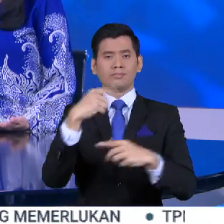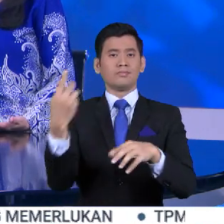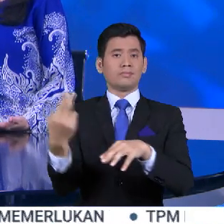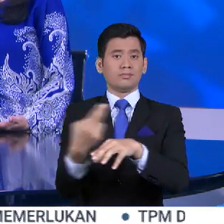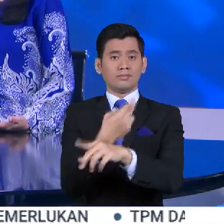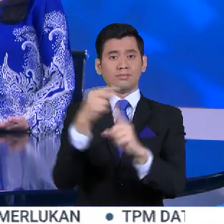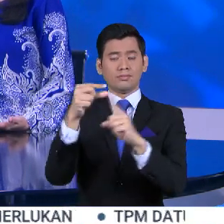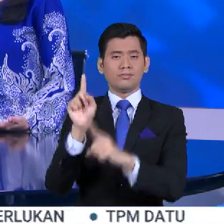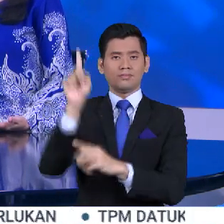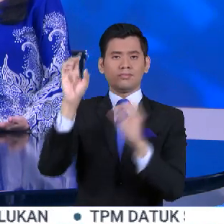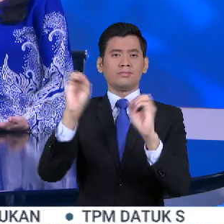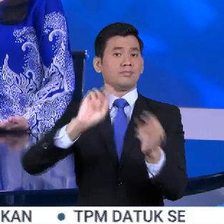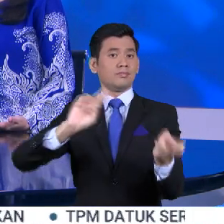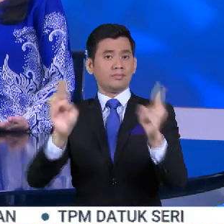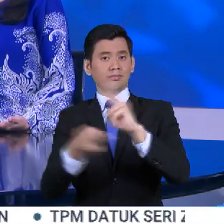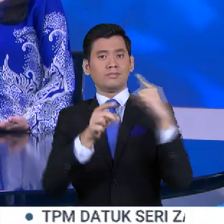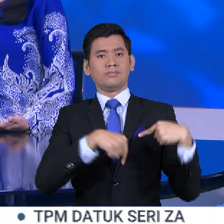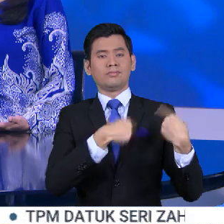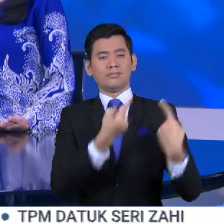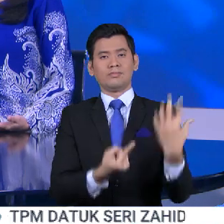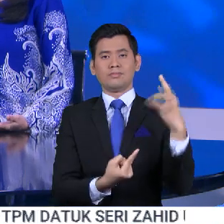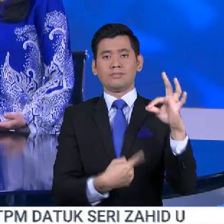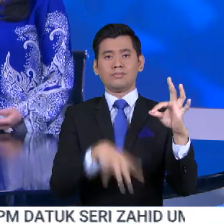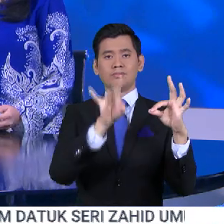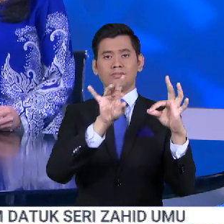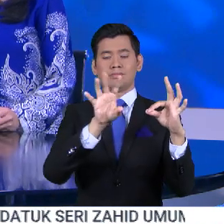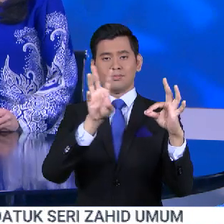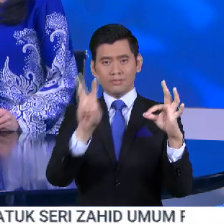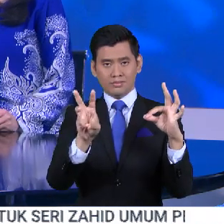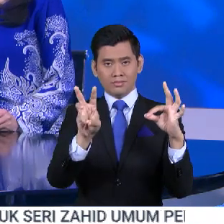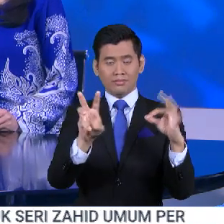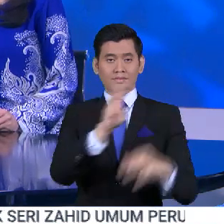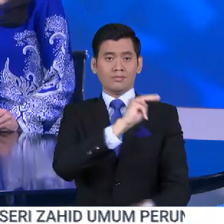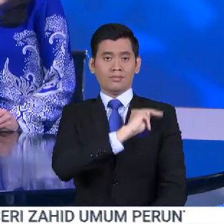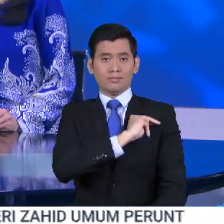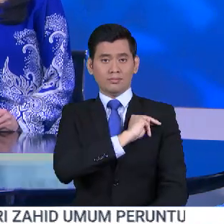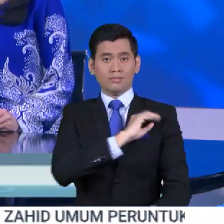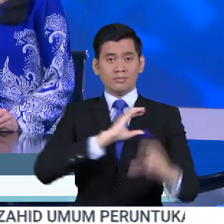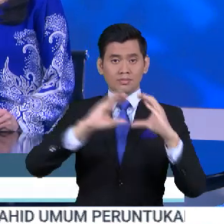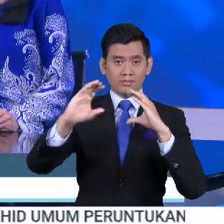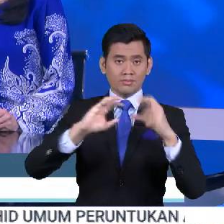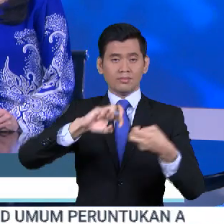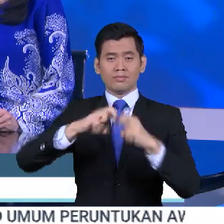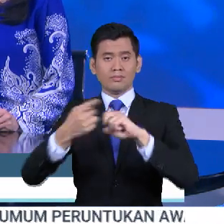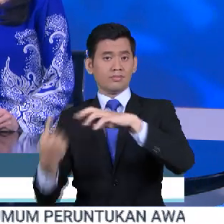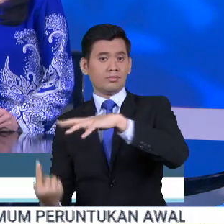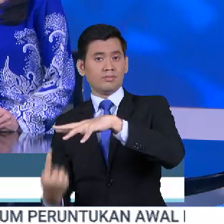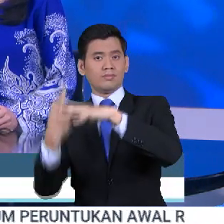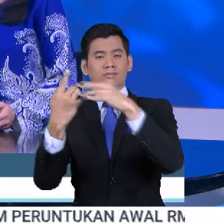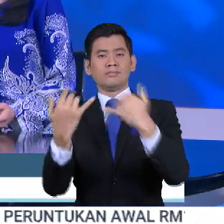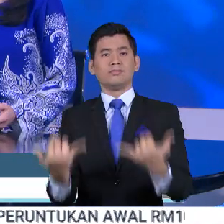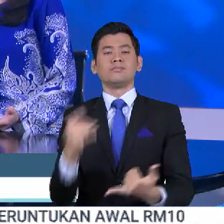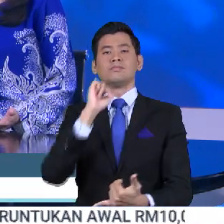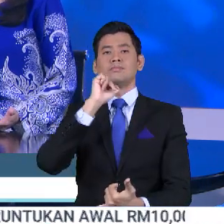1986. Menteri Komunikasi dan Digital Fahmi Fazil berkata, isu yang berbangkit ketika ini sebenarnya bukan